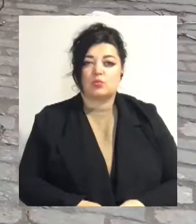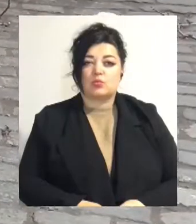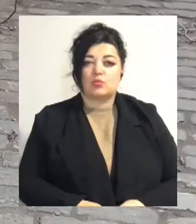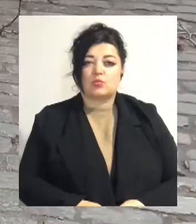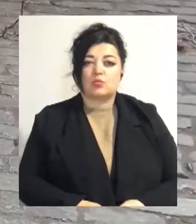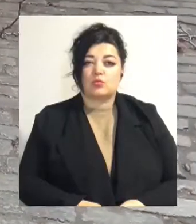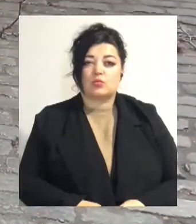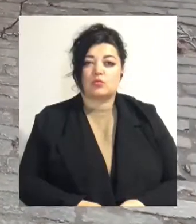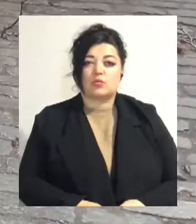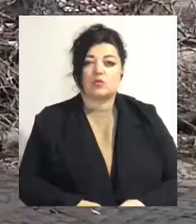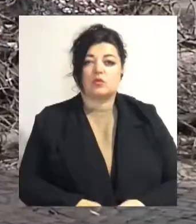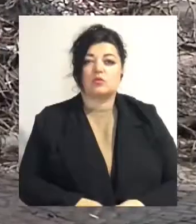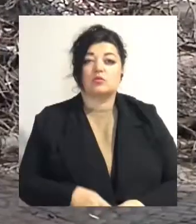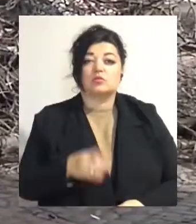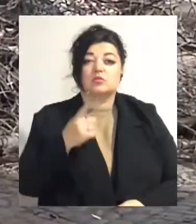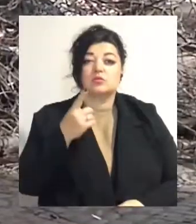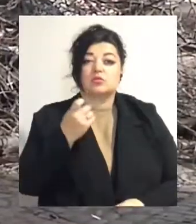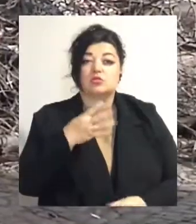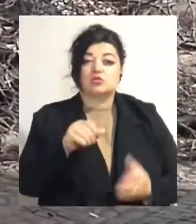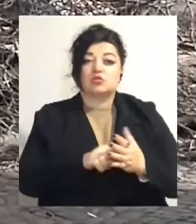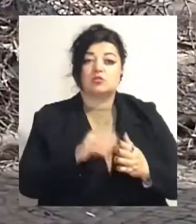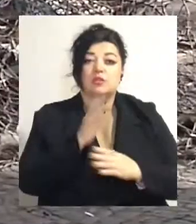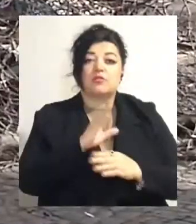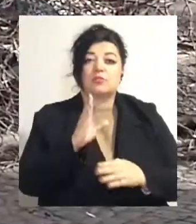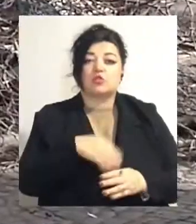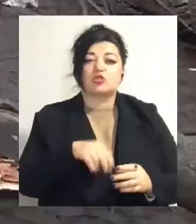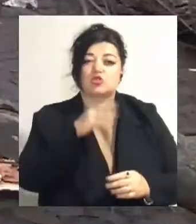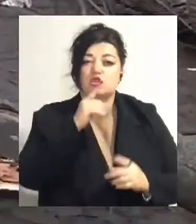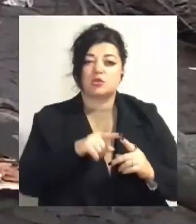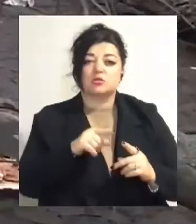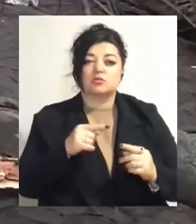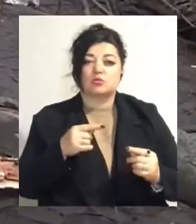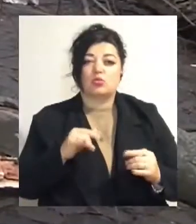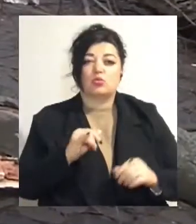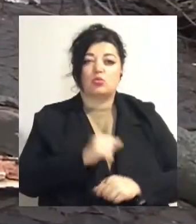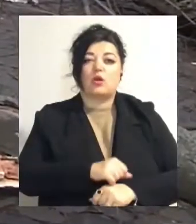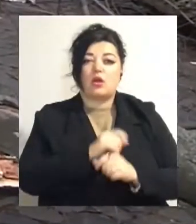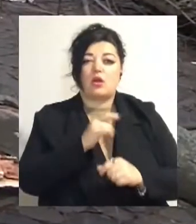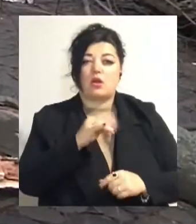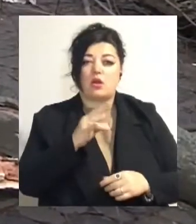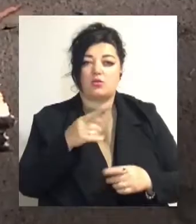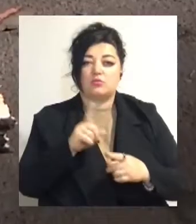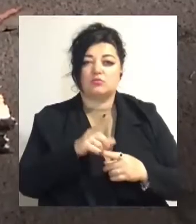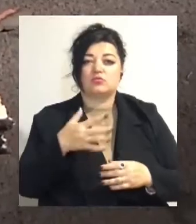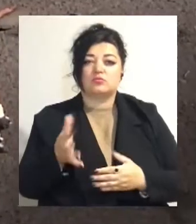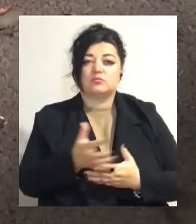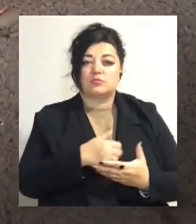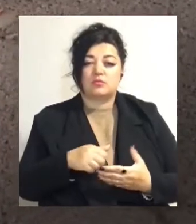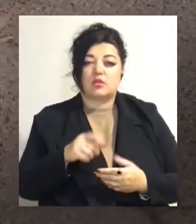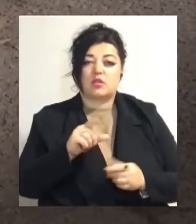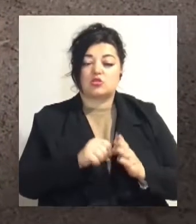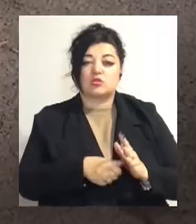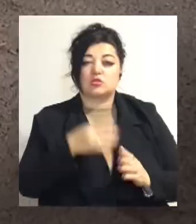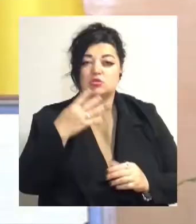146 дерев, що впали під час урагану, розпилили та прибрали. Таку інформацію станом на 16.40 надав директор департаменту міського